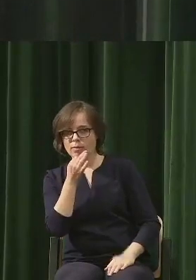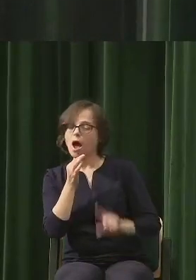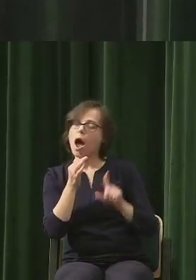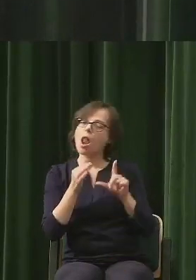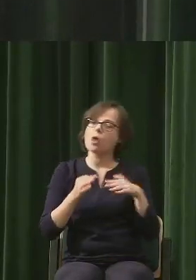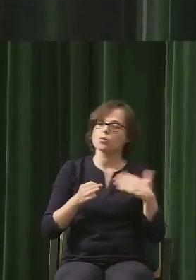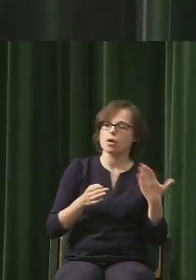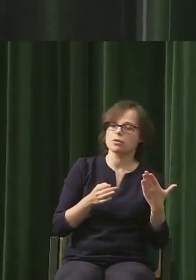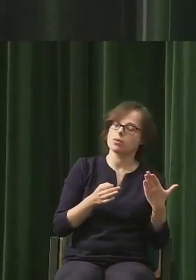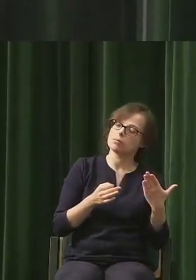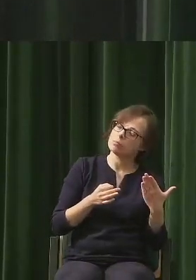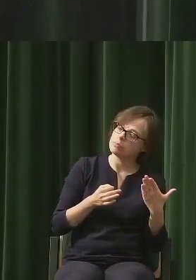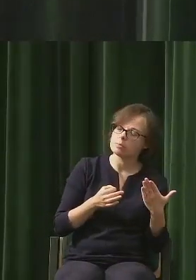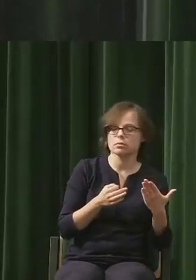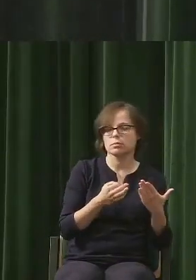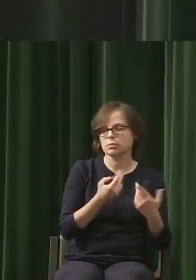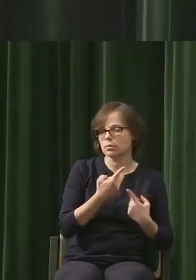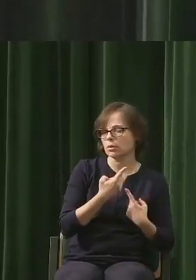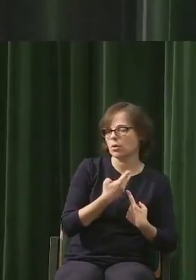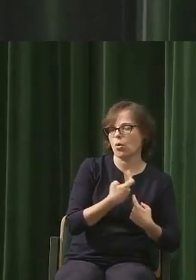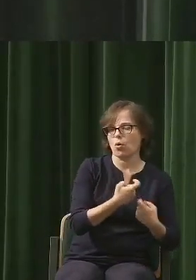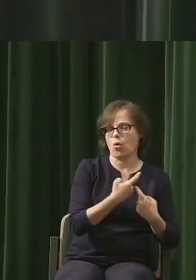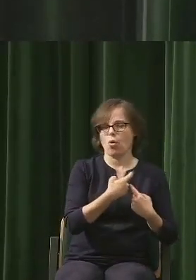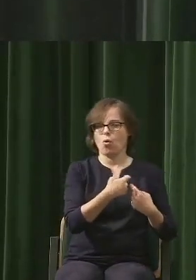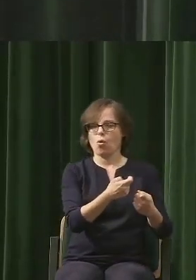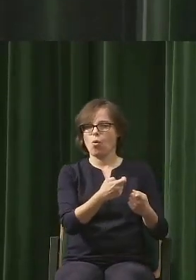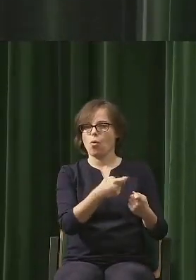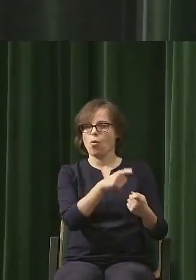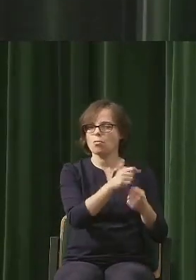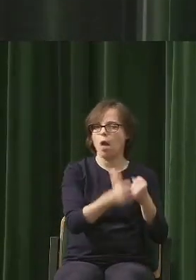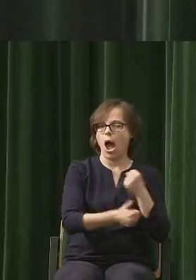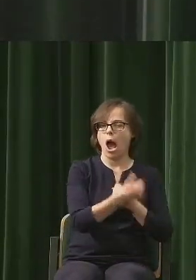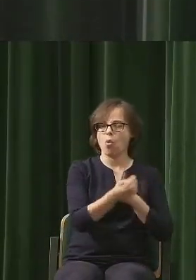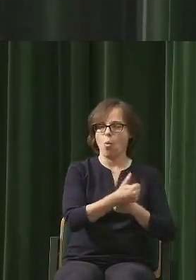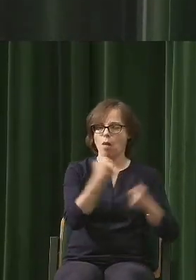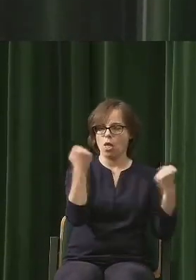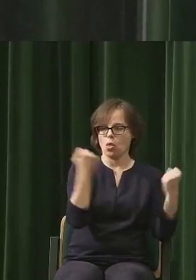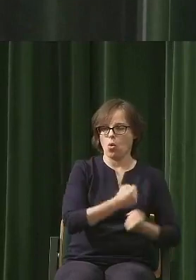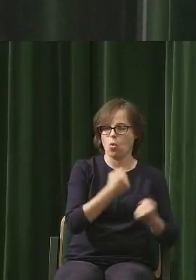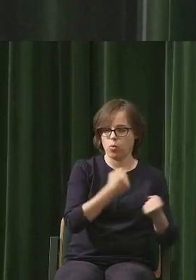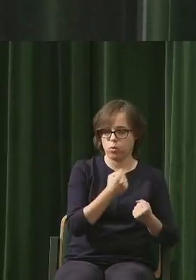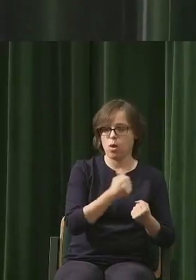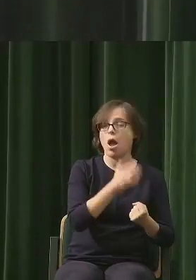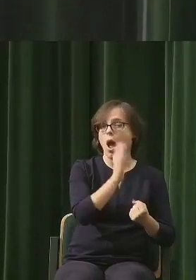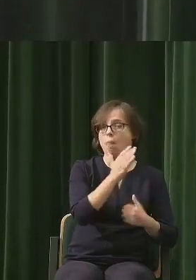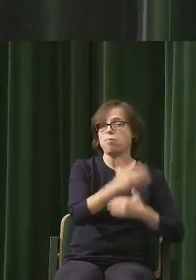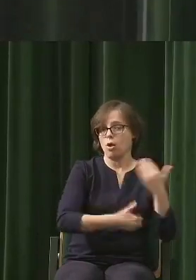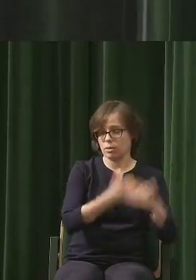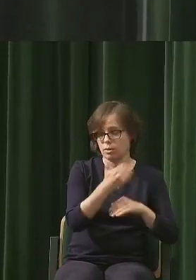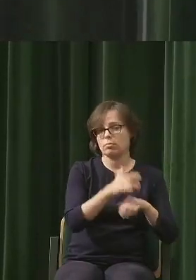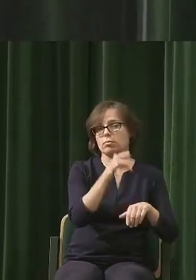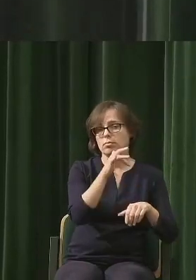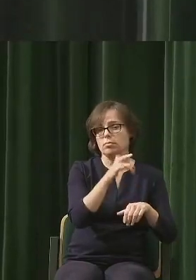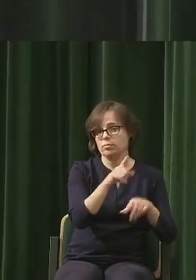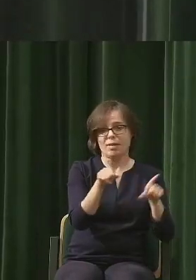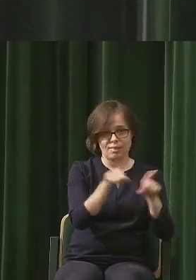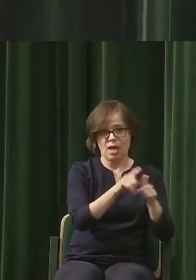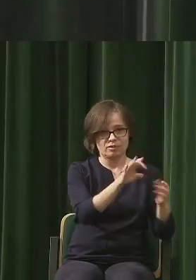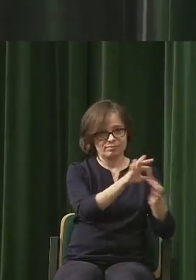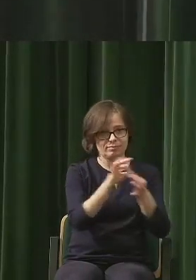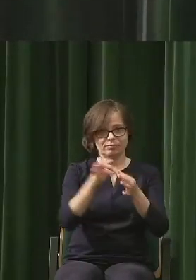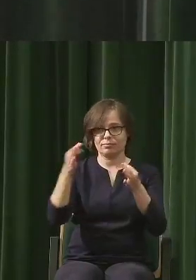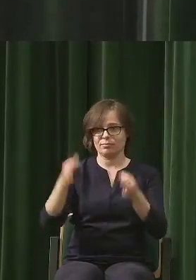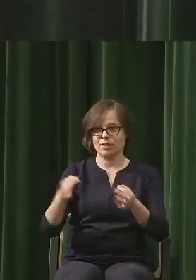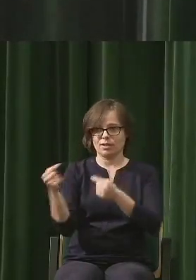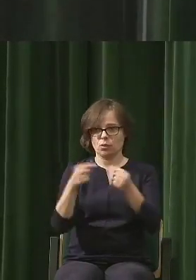pokusę używania najbardziej ostatecznych argumentów, które również odbijają się w tytule tej dyskusji.